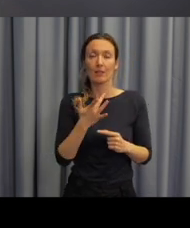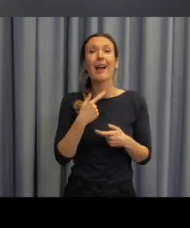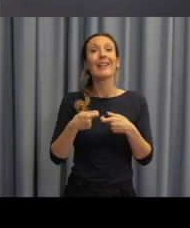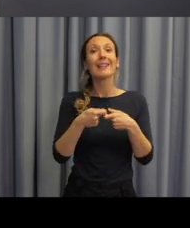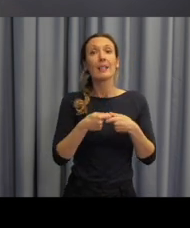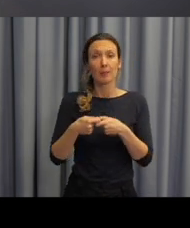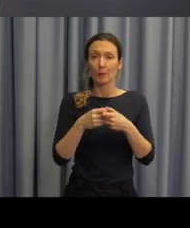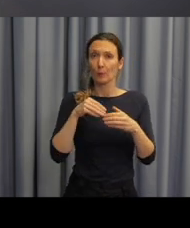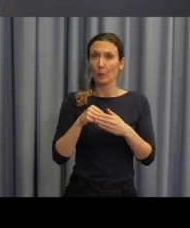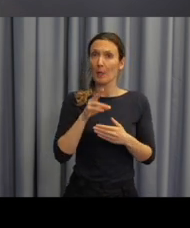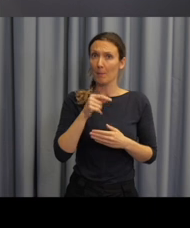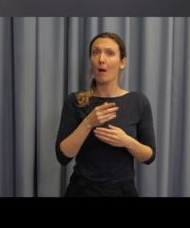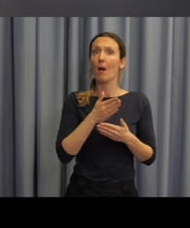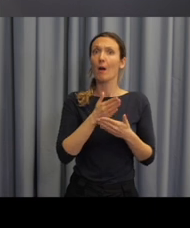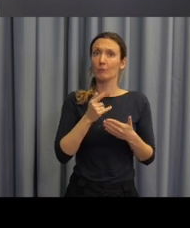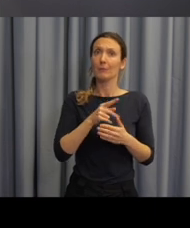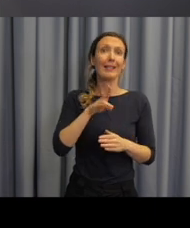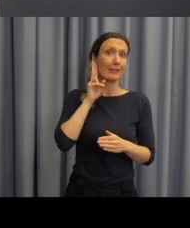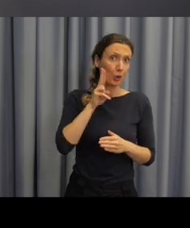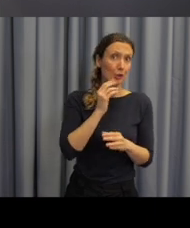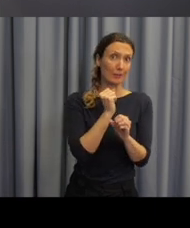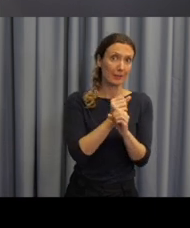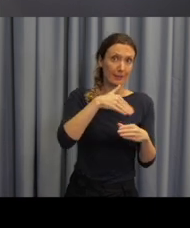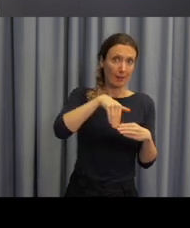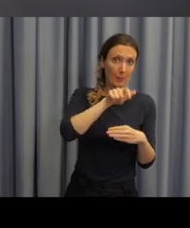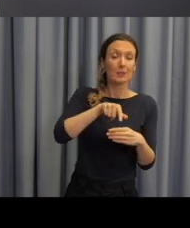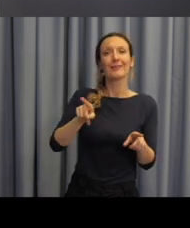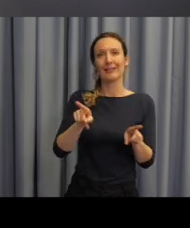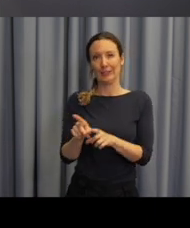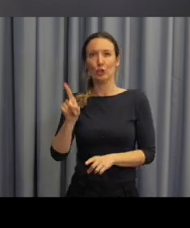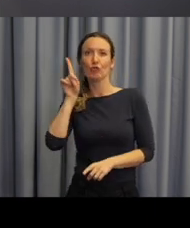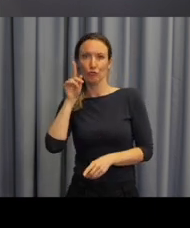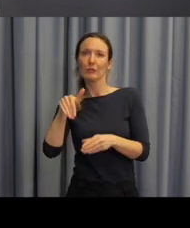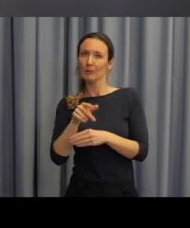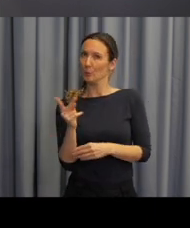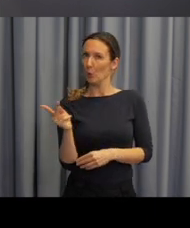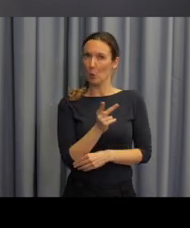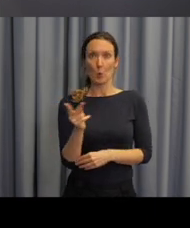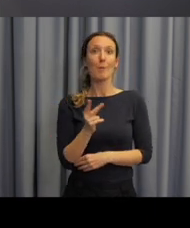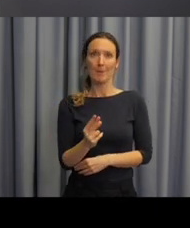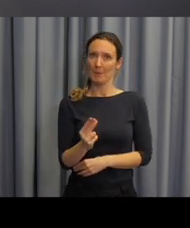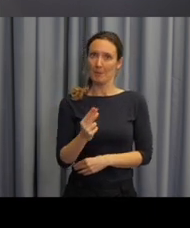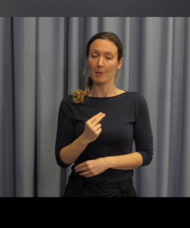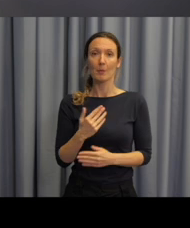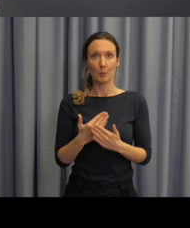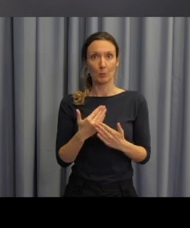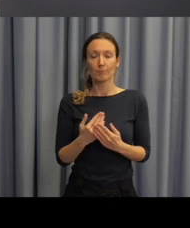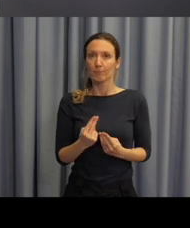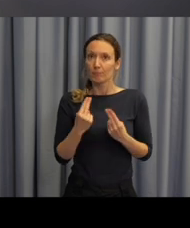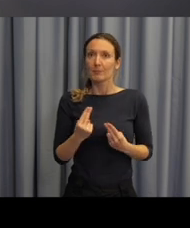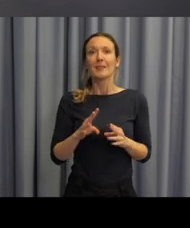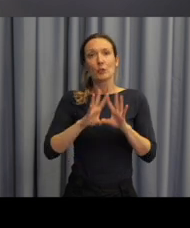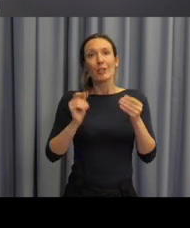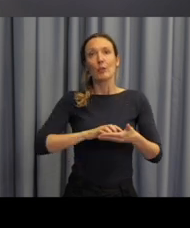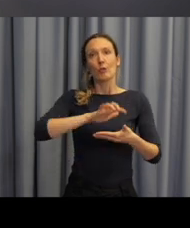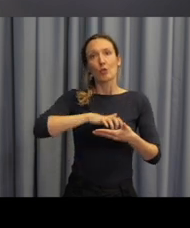neslyšící. My si jako velmi důležitou té věci považujeme toho, že ten materiál v celé